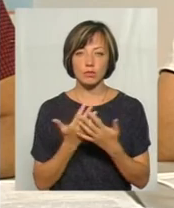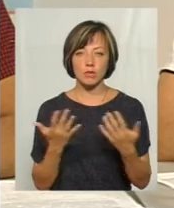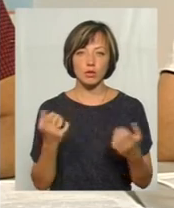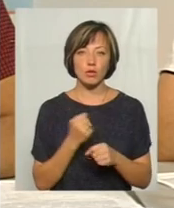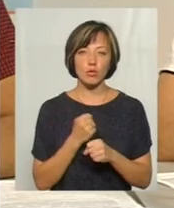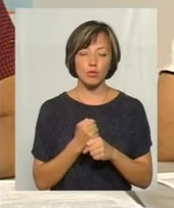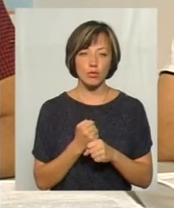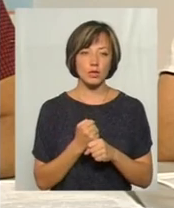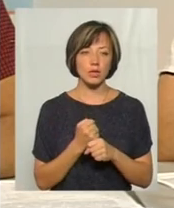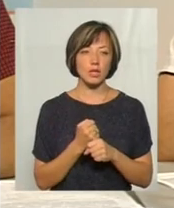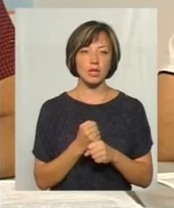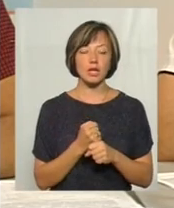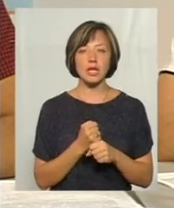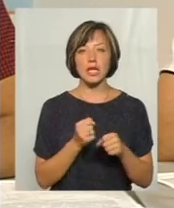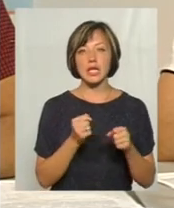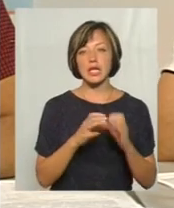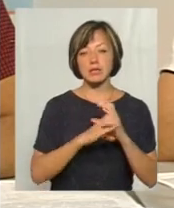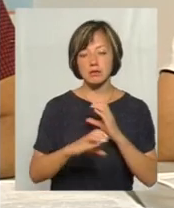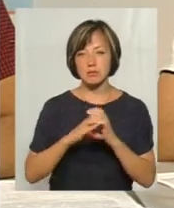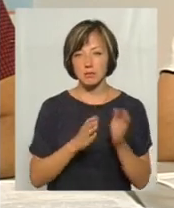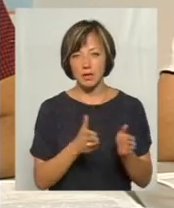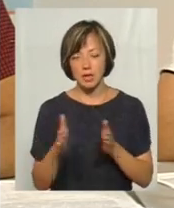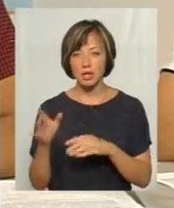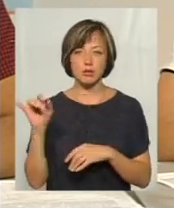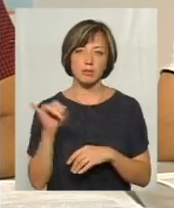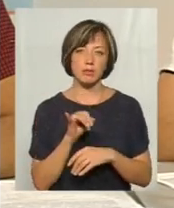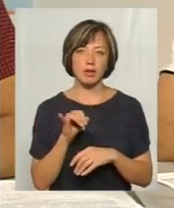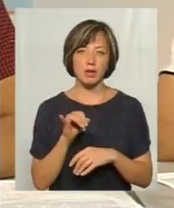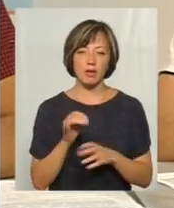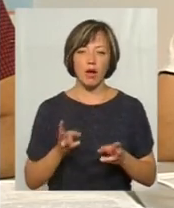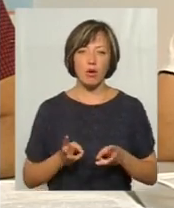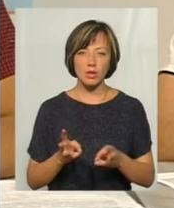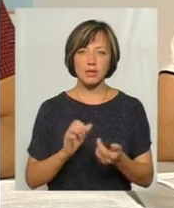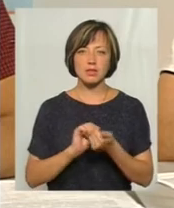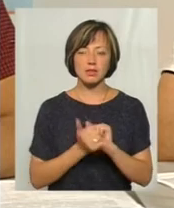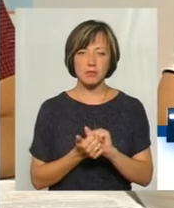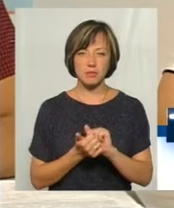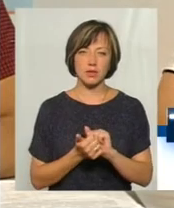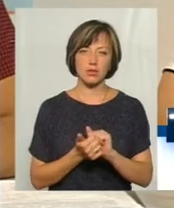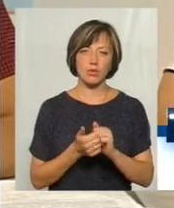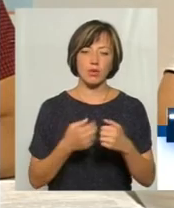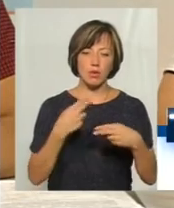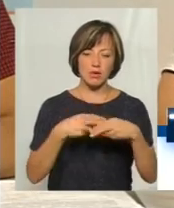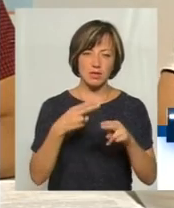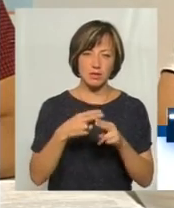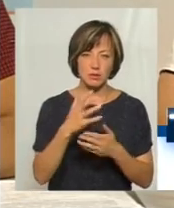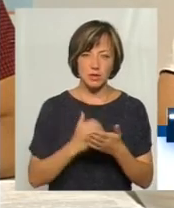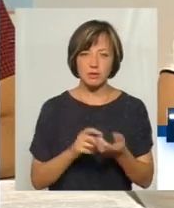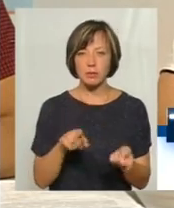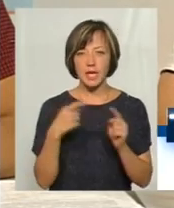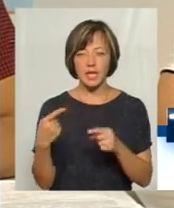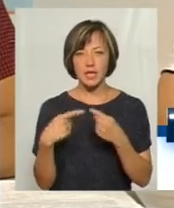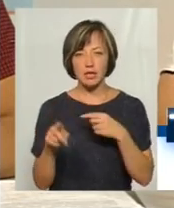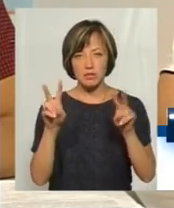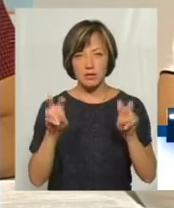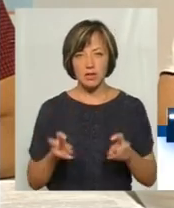роботи. Це, по-перше, і з мережами, і на котельник, заміна опальників, перехід на альтернативні види